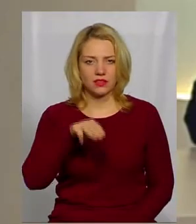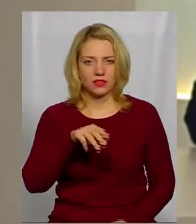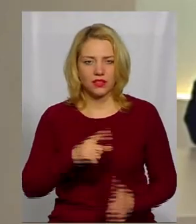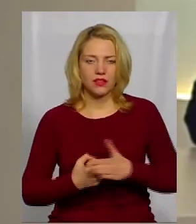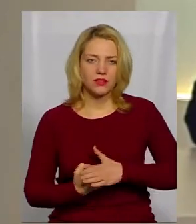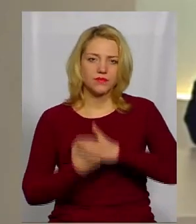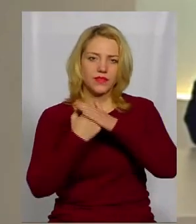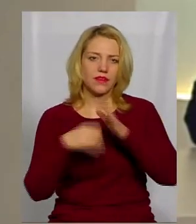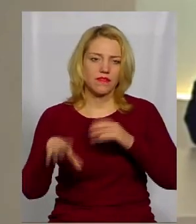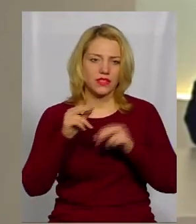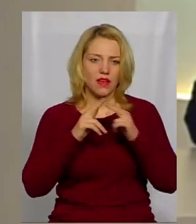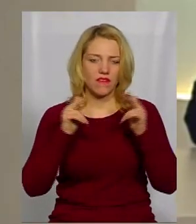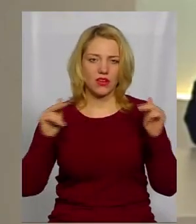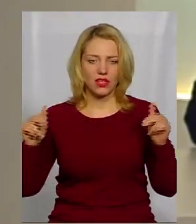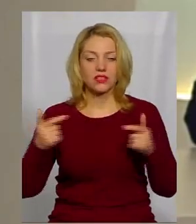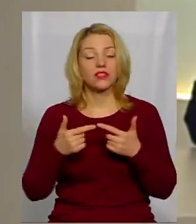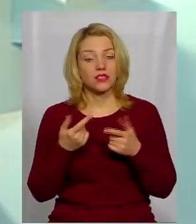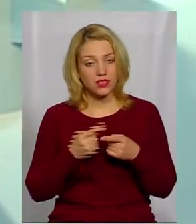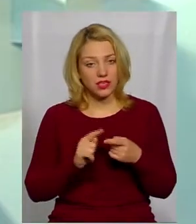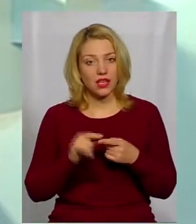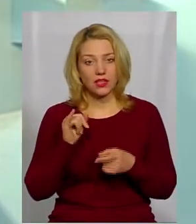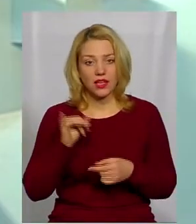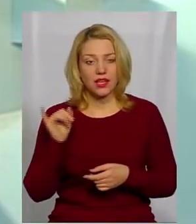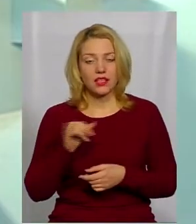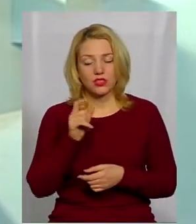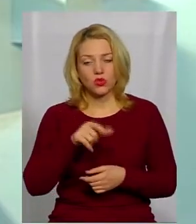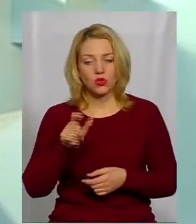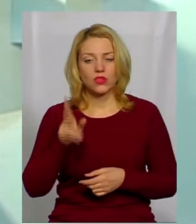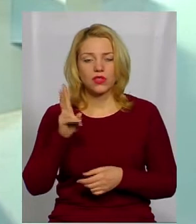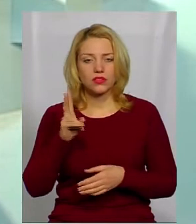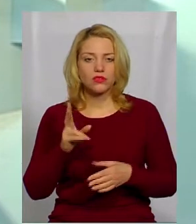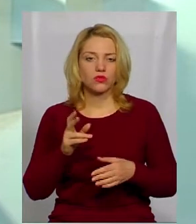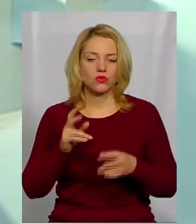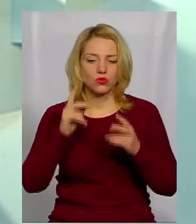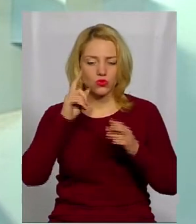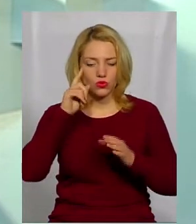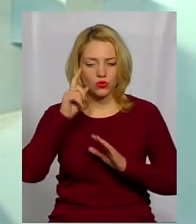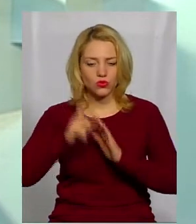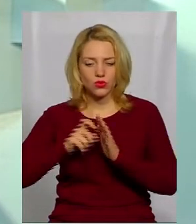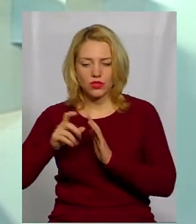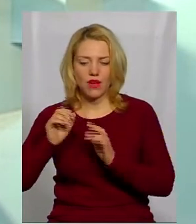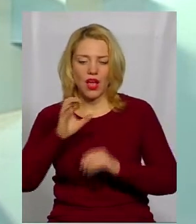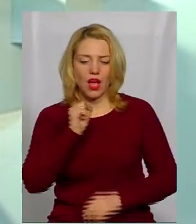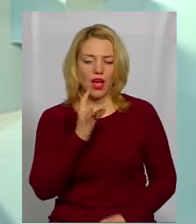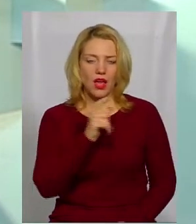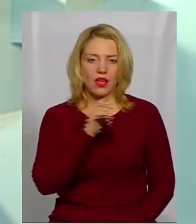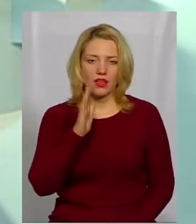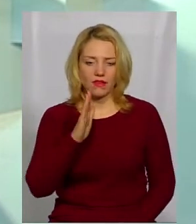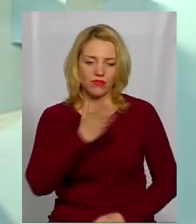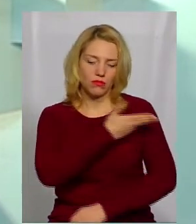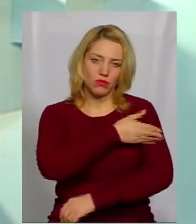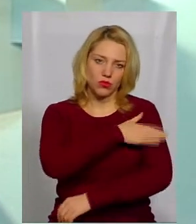опирається вся фортеця. Так, це і історики, які досліджували в архівах і в Польщі, і наших,